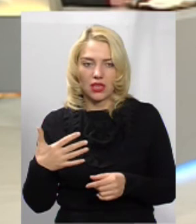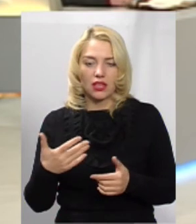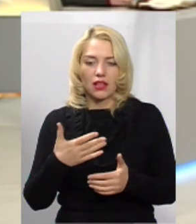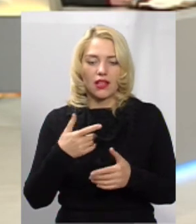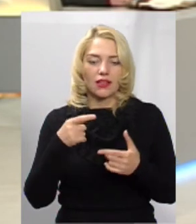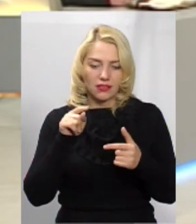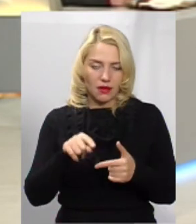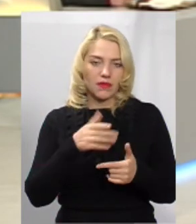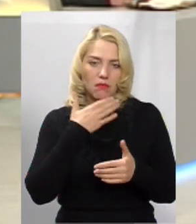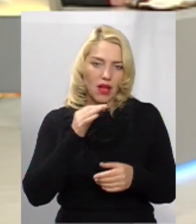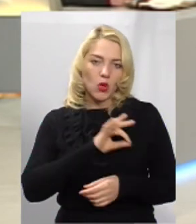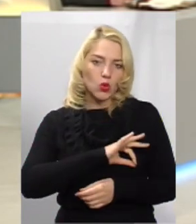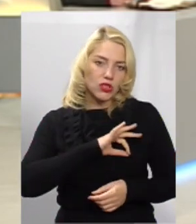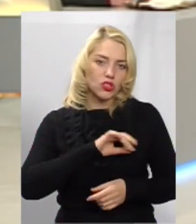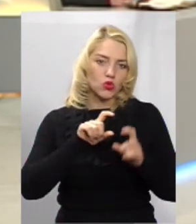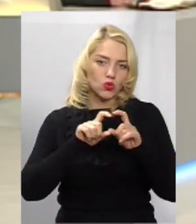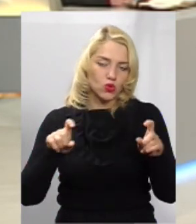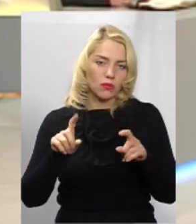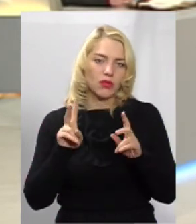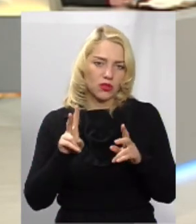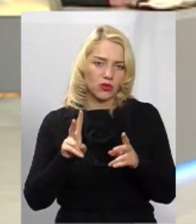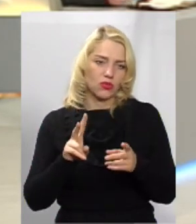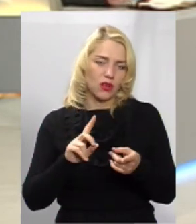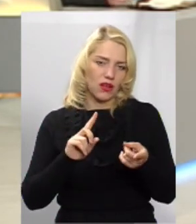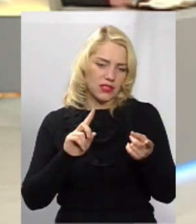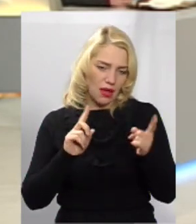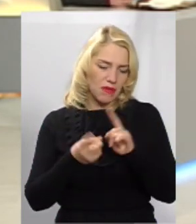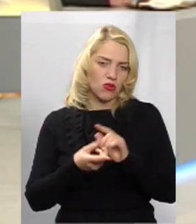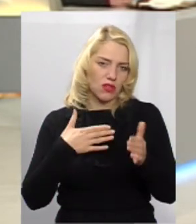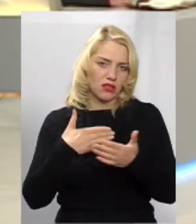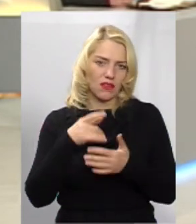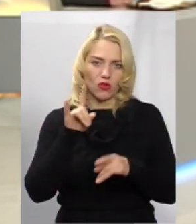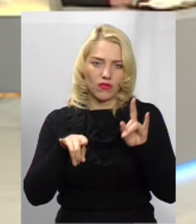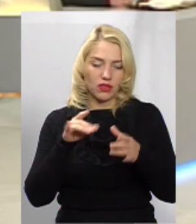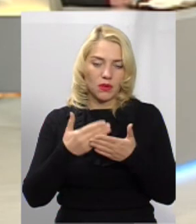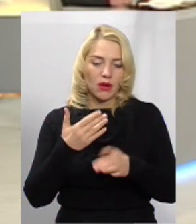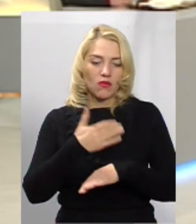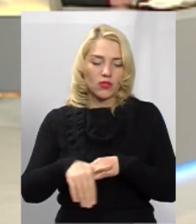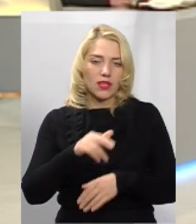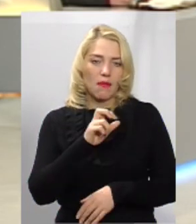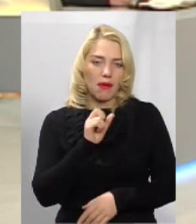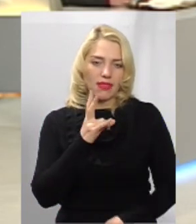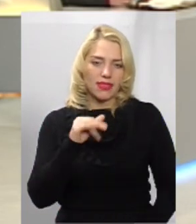юридичної особи, але які замінюють активно вікна. Взяти, до прикладу, будинок на Бандері-5,